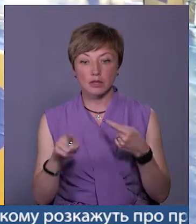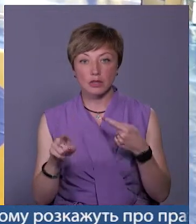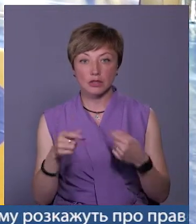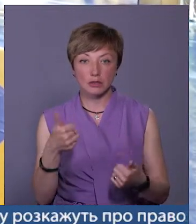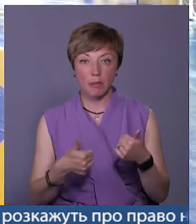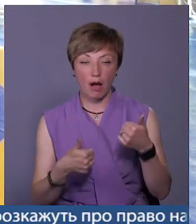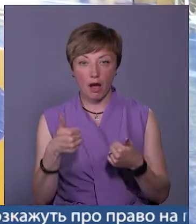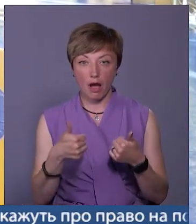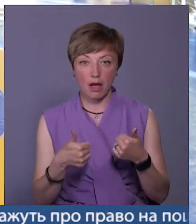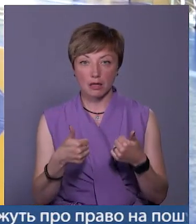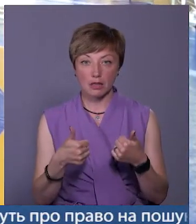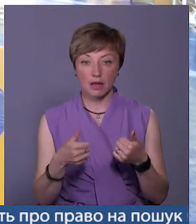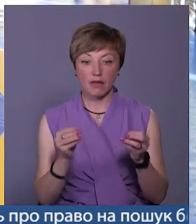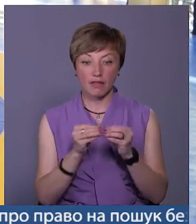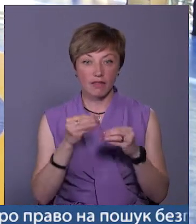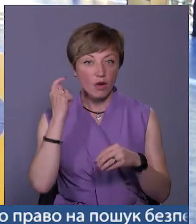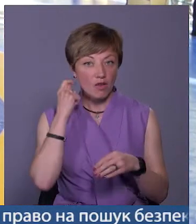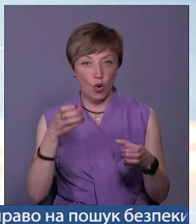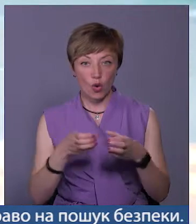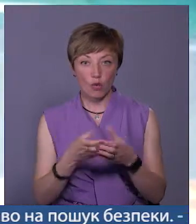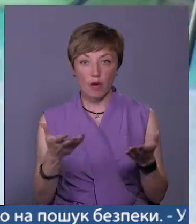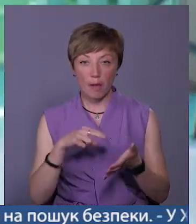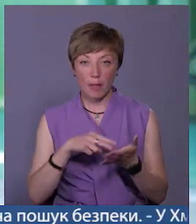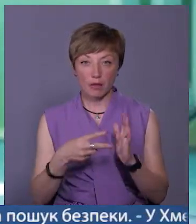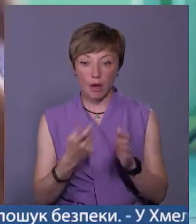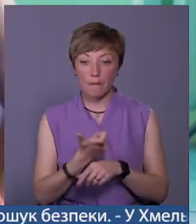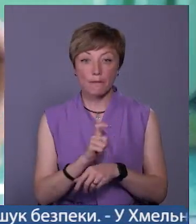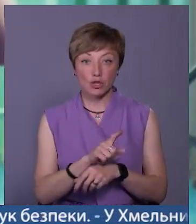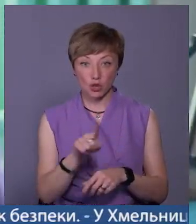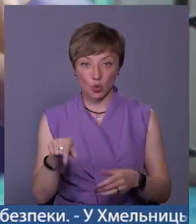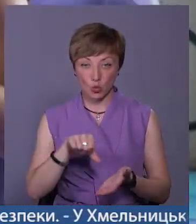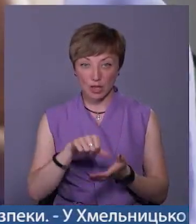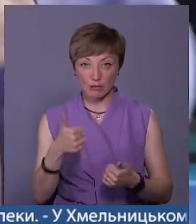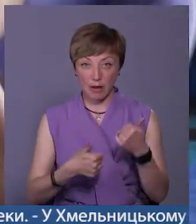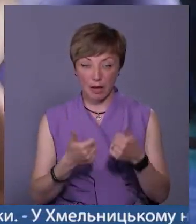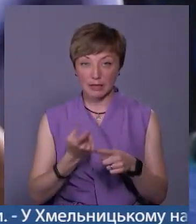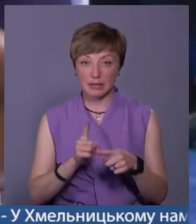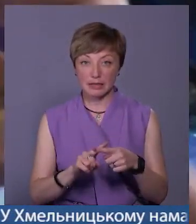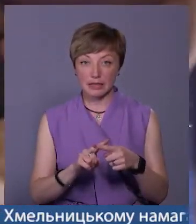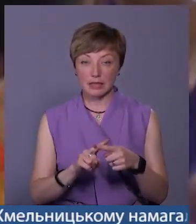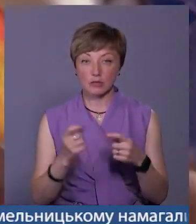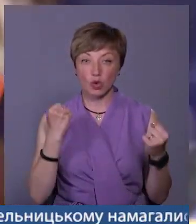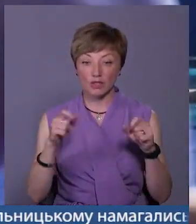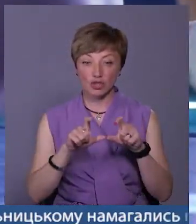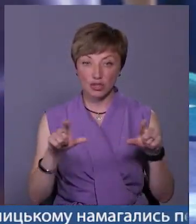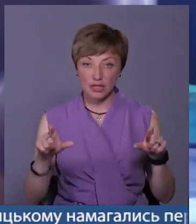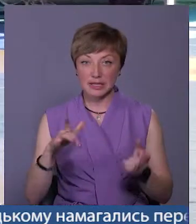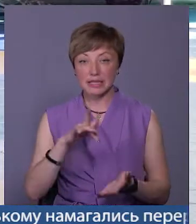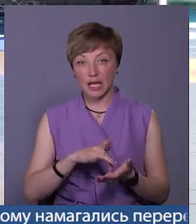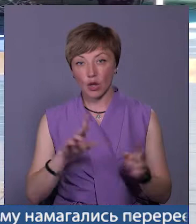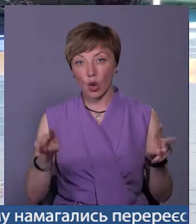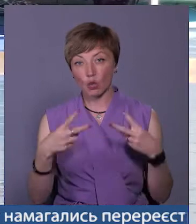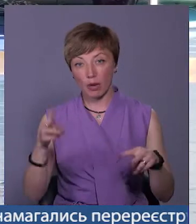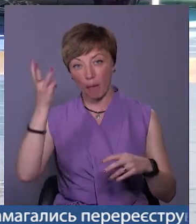змагання тої ж вікової групи, яка планувалася. Переважна більшість учасників змагання – це вихованці спортивних шкіл, центрів та